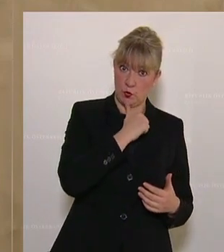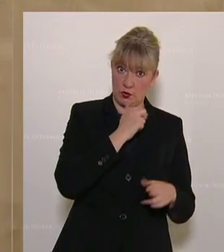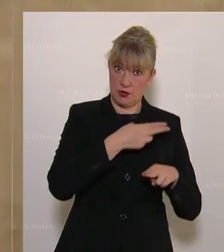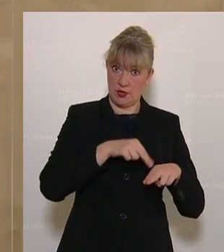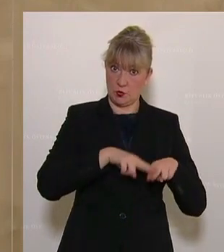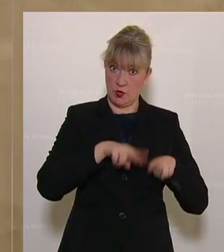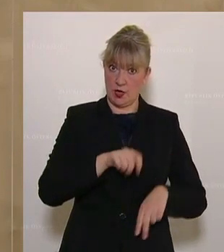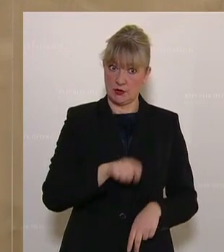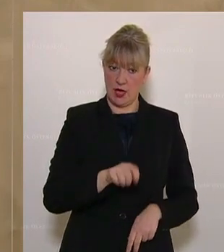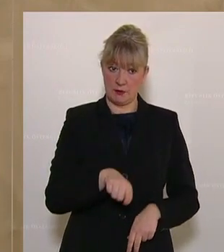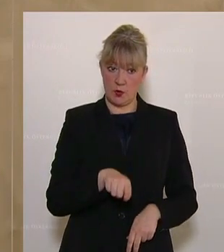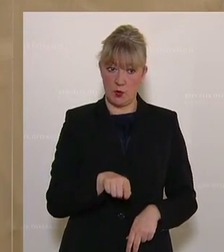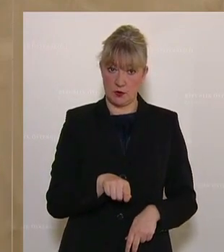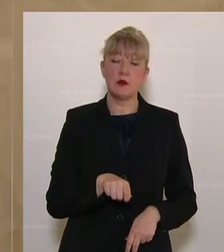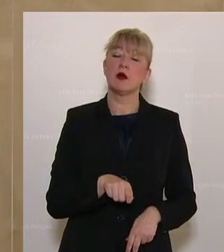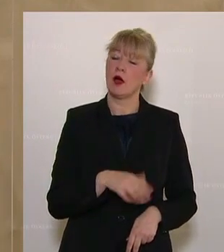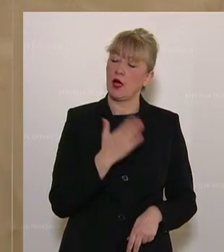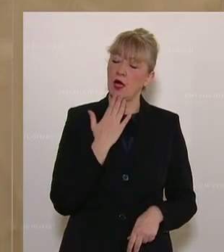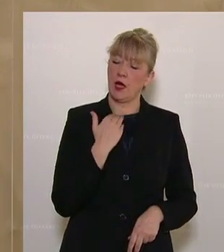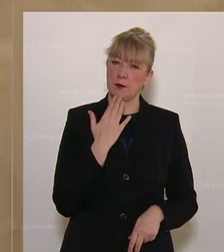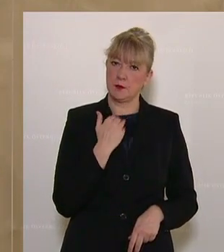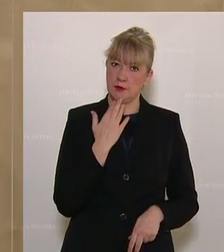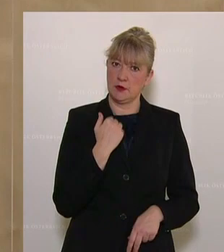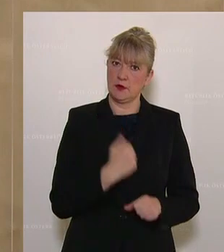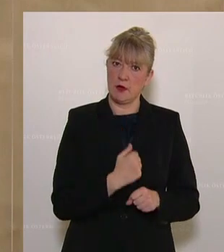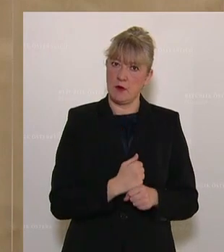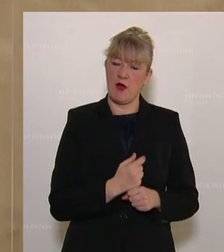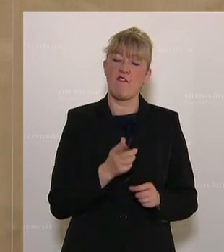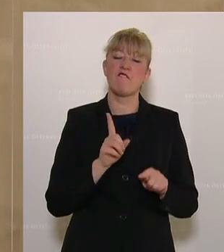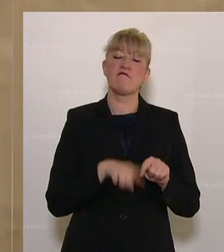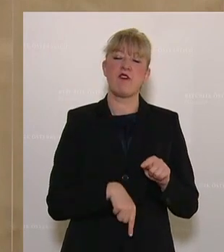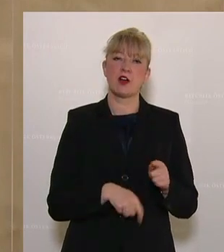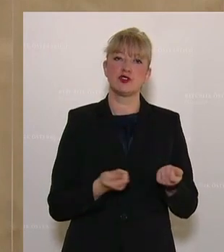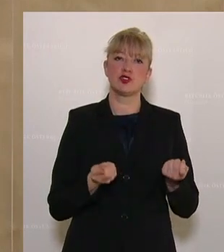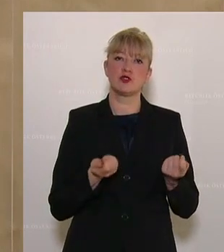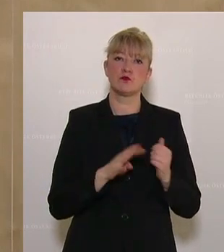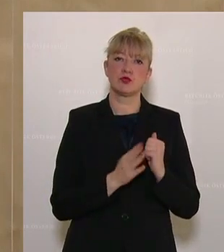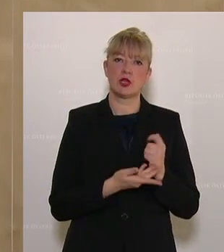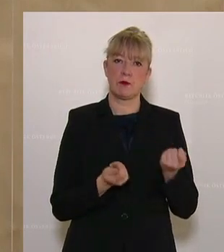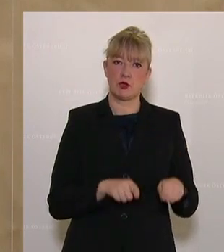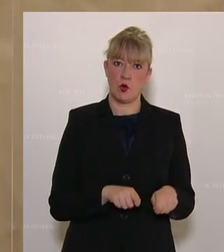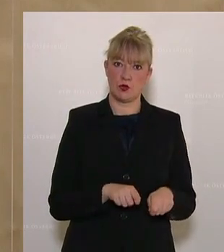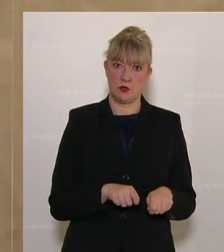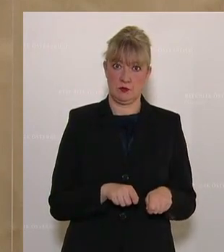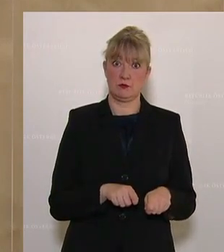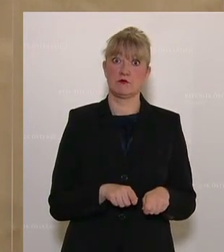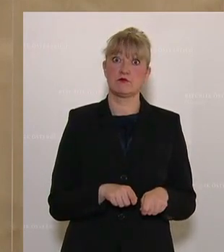Nationalratsabgeordnete bewusst ein falsches Budget beschlossen. Es war ein Budget,